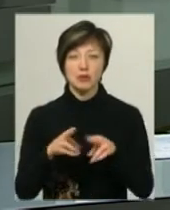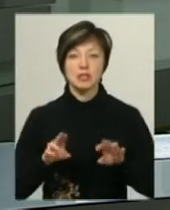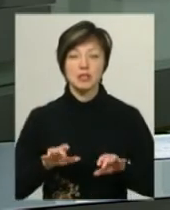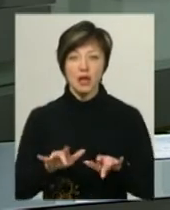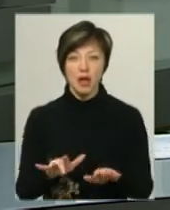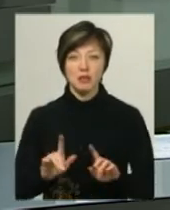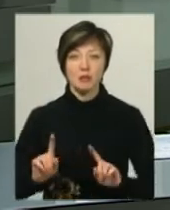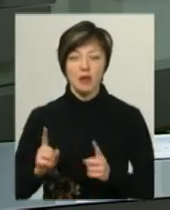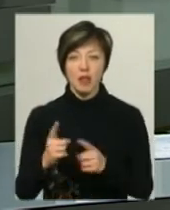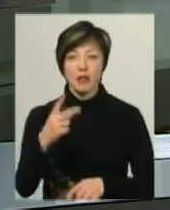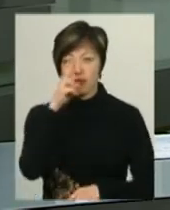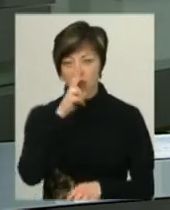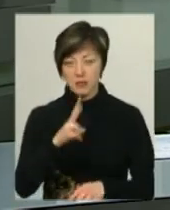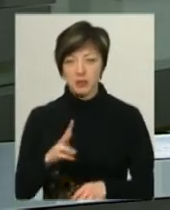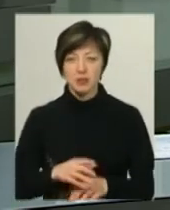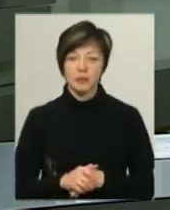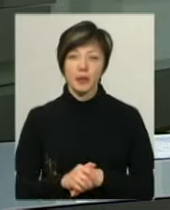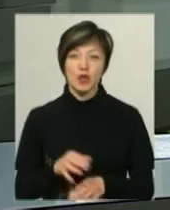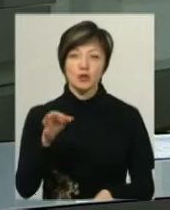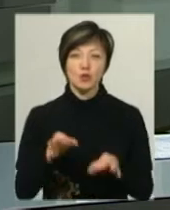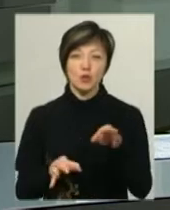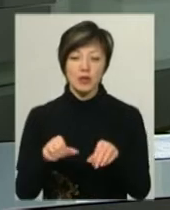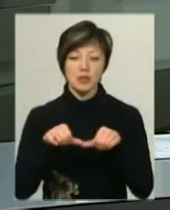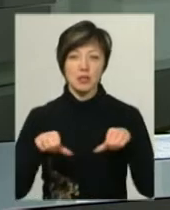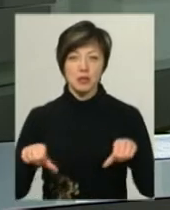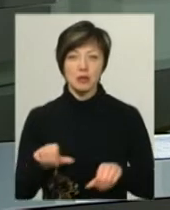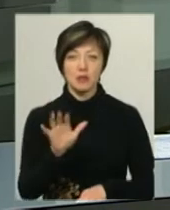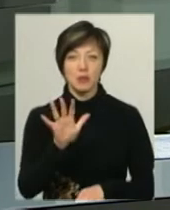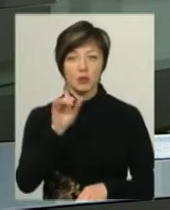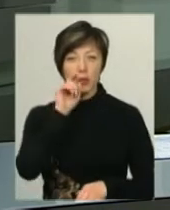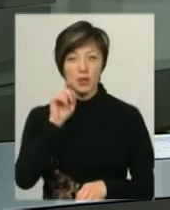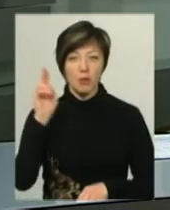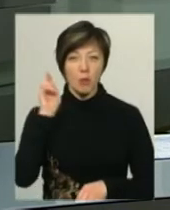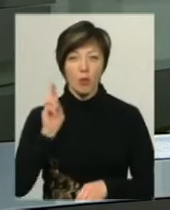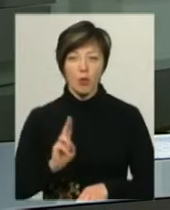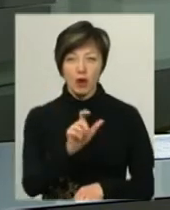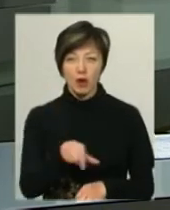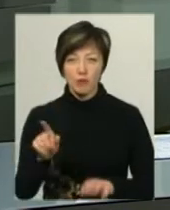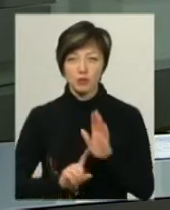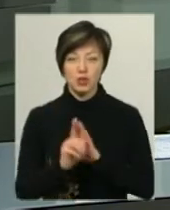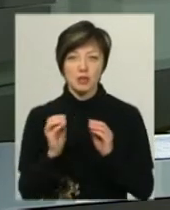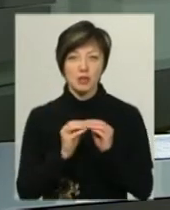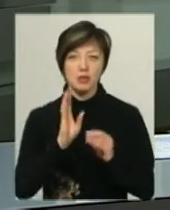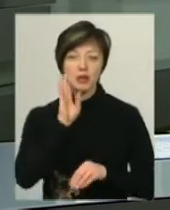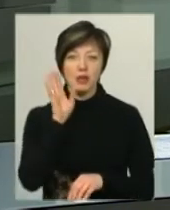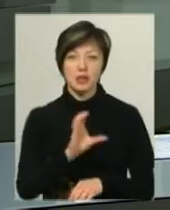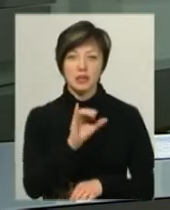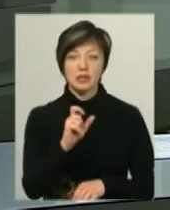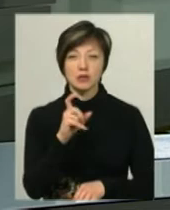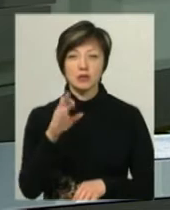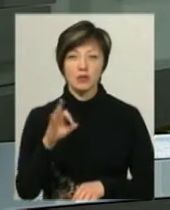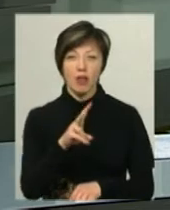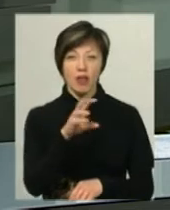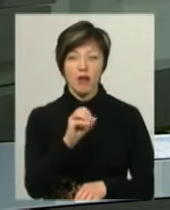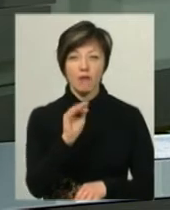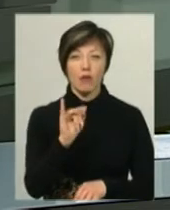тримання під вартою на два місяці. Судове засідання п'яти українських моряків розпочнеться о 10-й ранку в слідчому ізоляторі